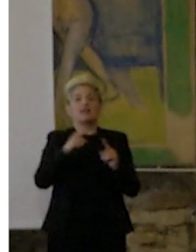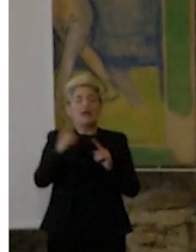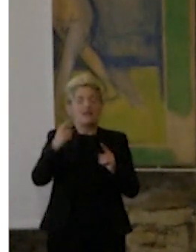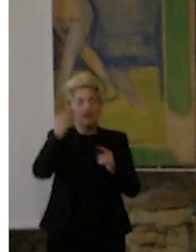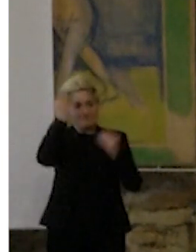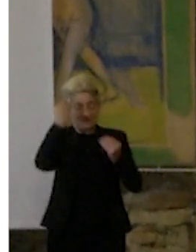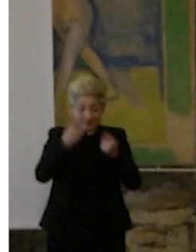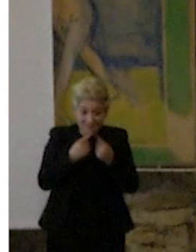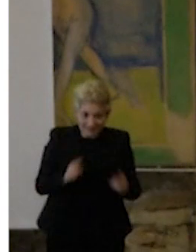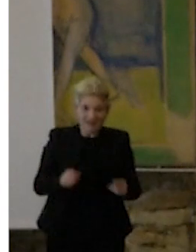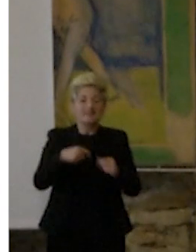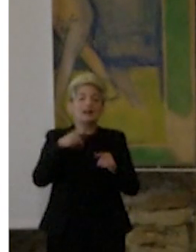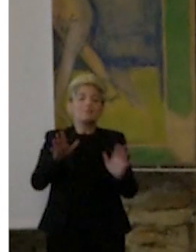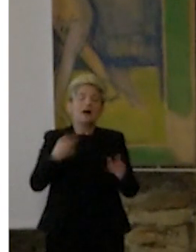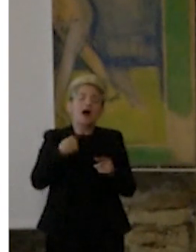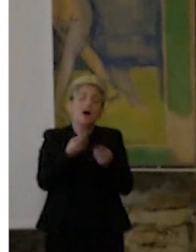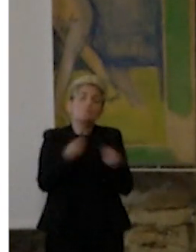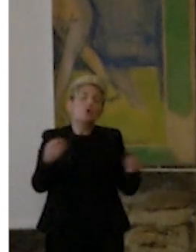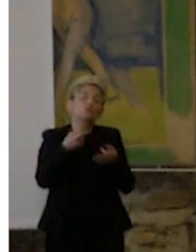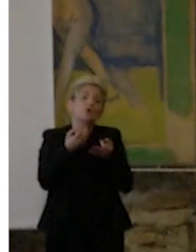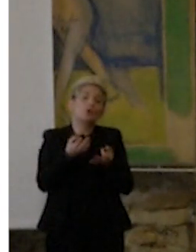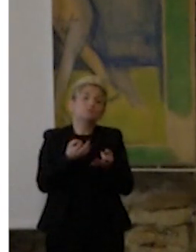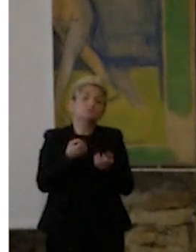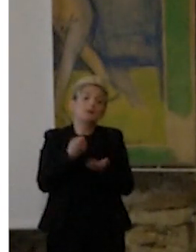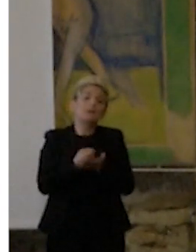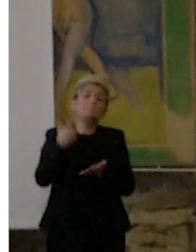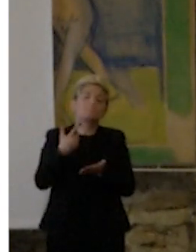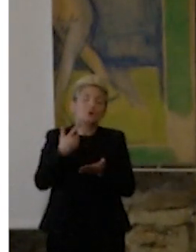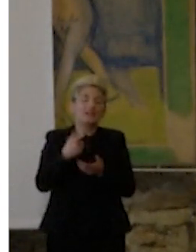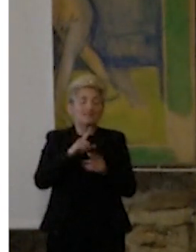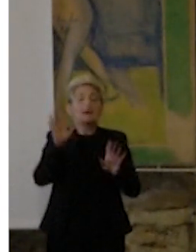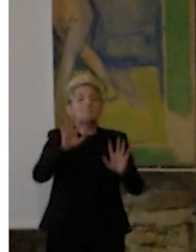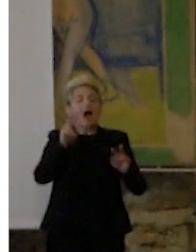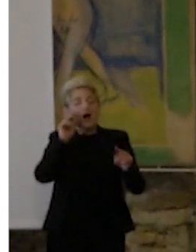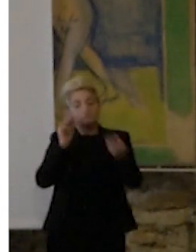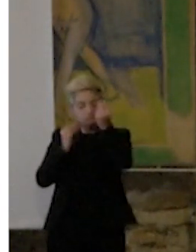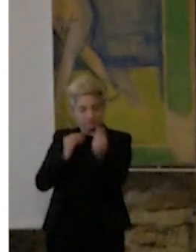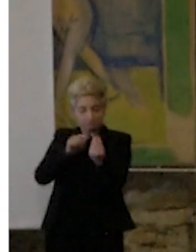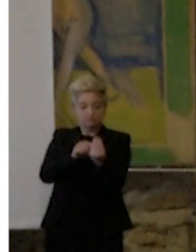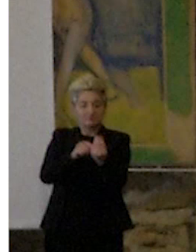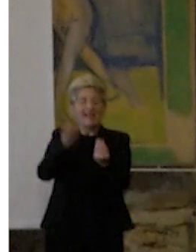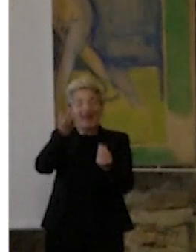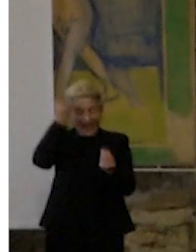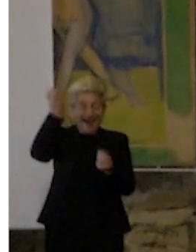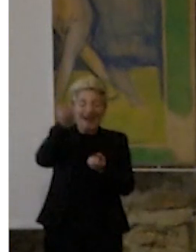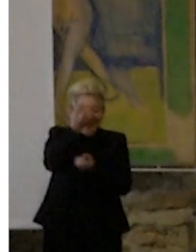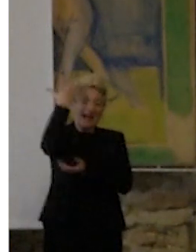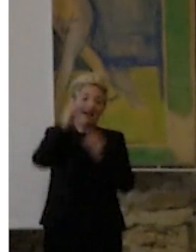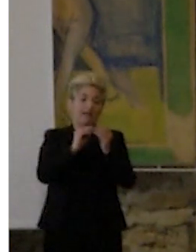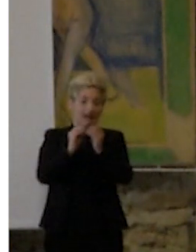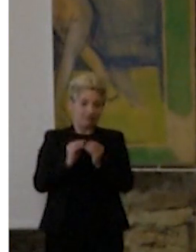potenti, ma specialmente perché si fa in relazione alla tattilità, alla dimensione estetica e non semplicemente alla